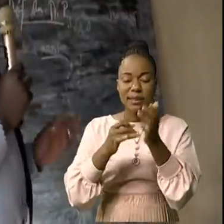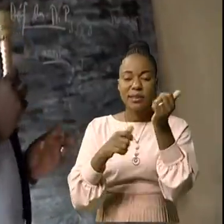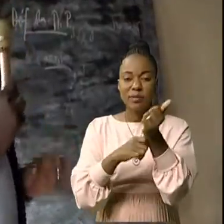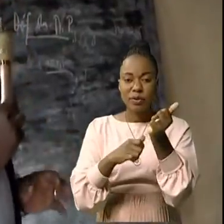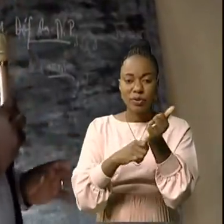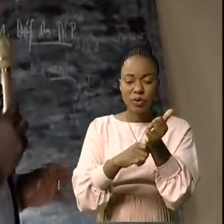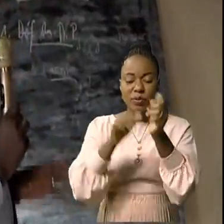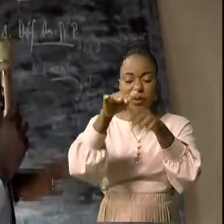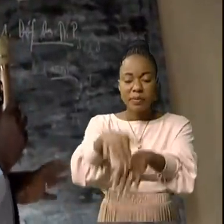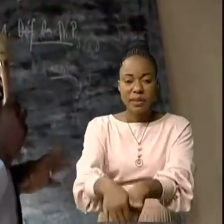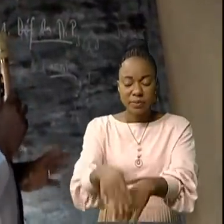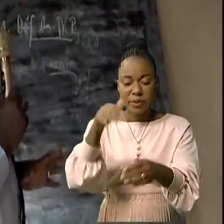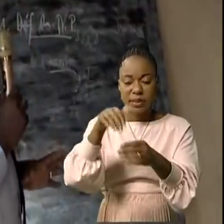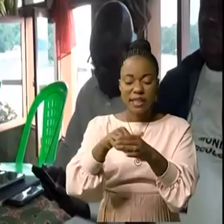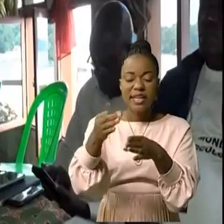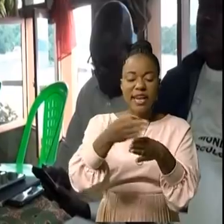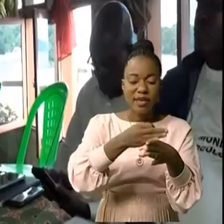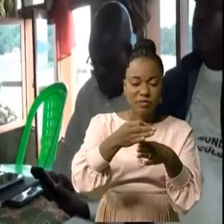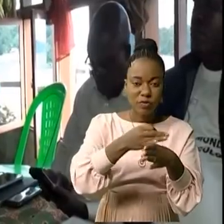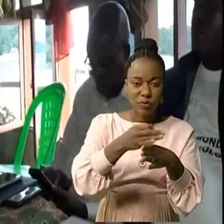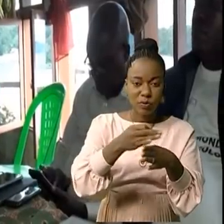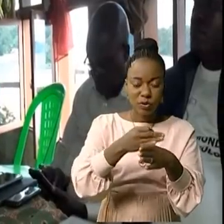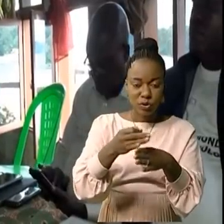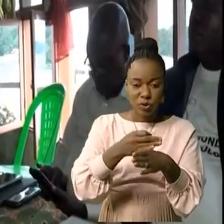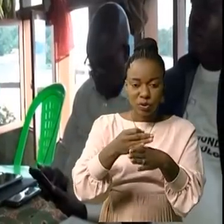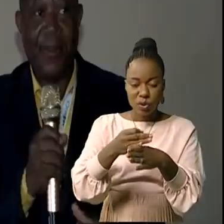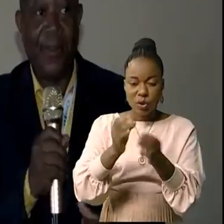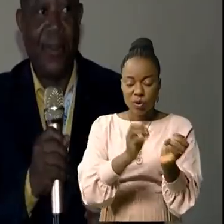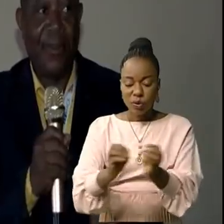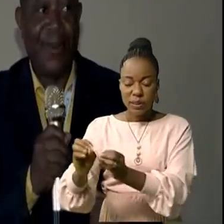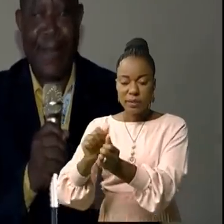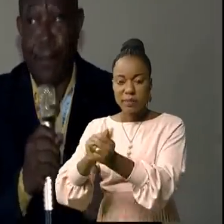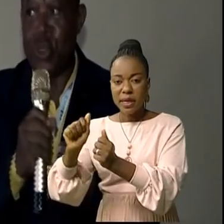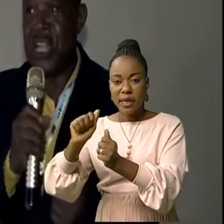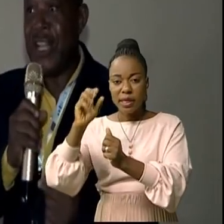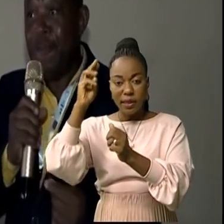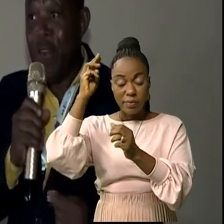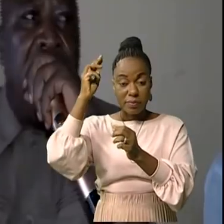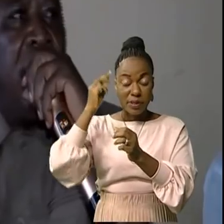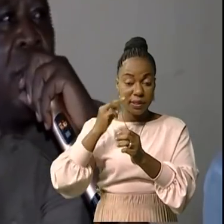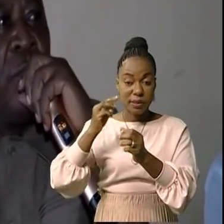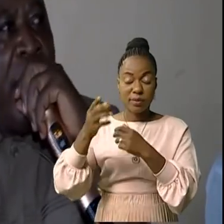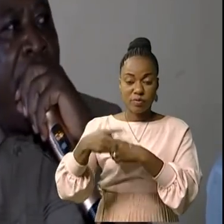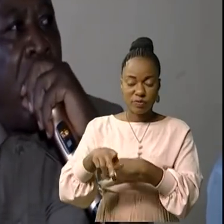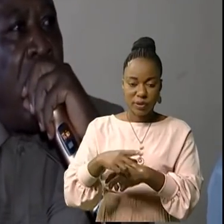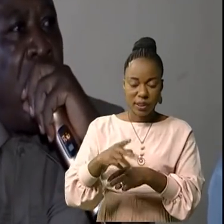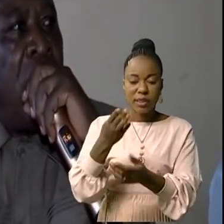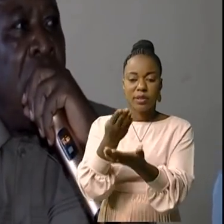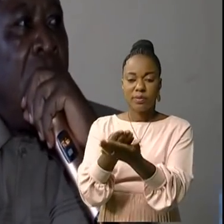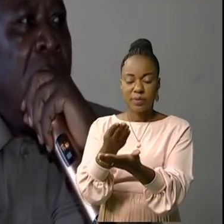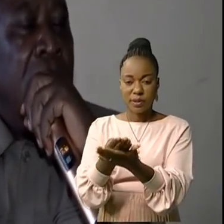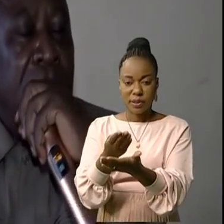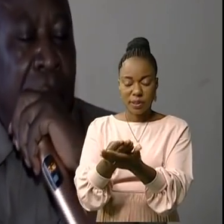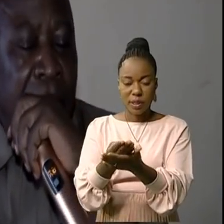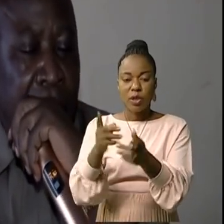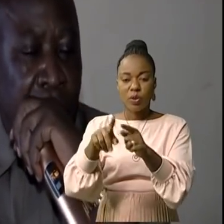relative aux passations du marché organisée par le ministre provincial du budget. La cérémonie a été présidée par le gouverneur de la province de la Tuapa